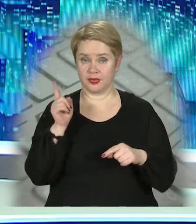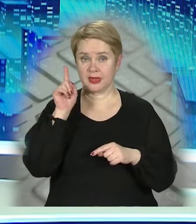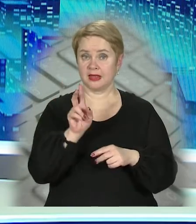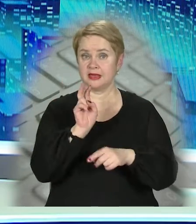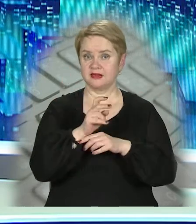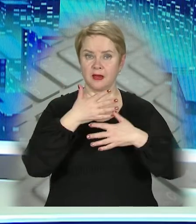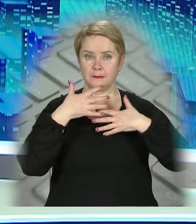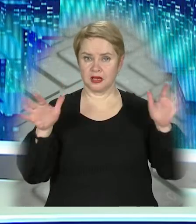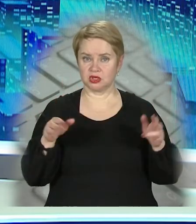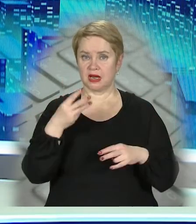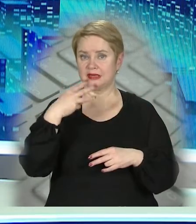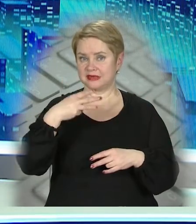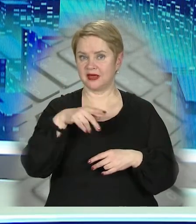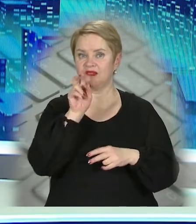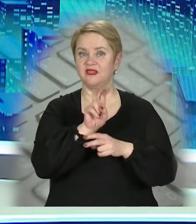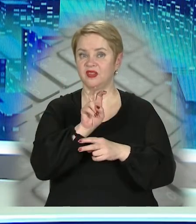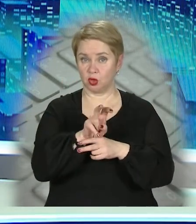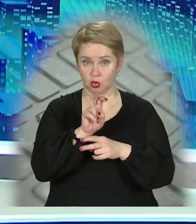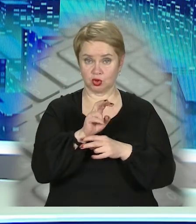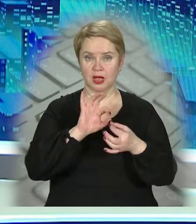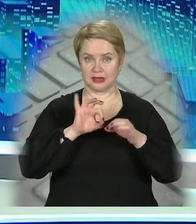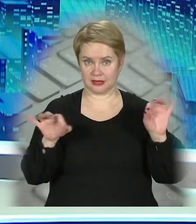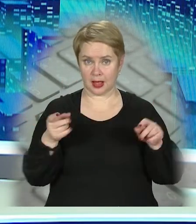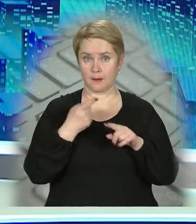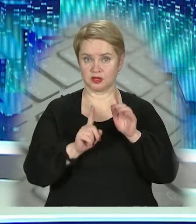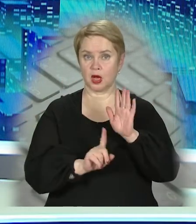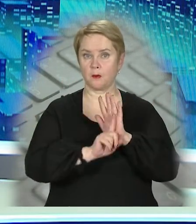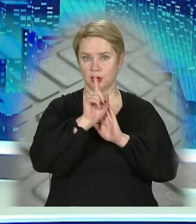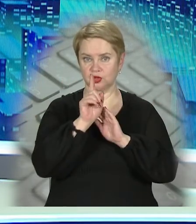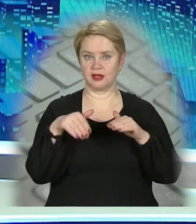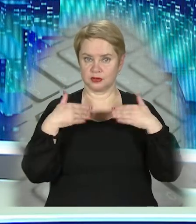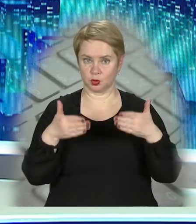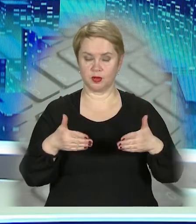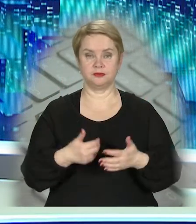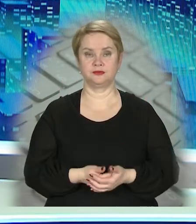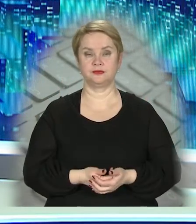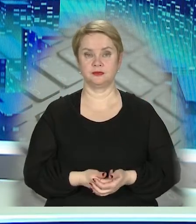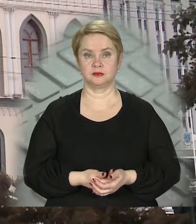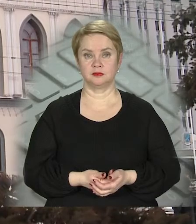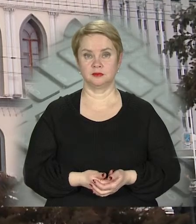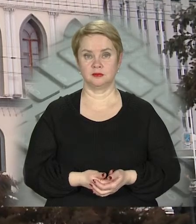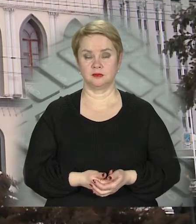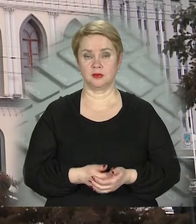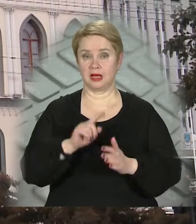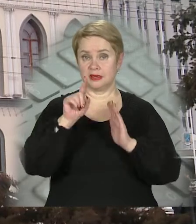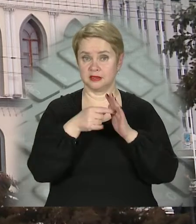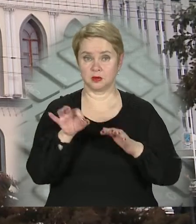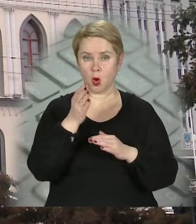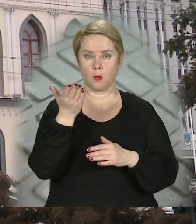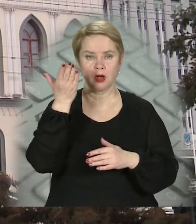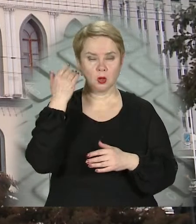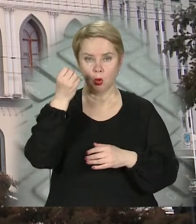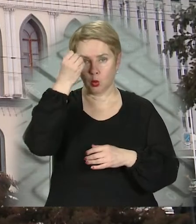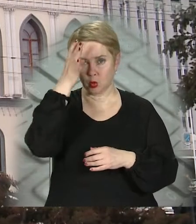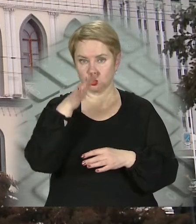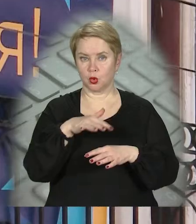На неї завітали більше ніж три десятки відвідувачів. Детальніше про це починання – у наступному сюжеті. Дізнатися про минулий